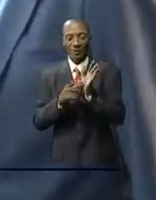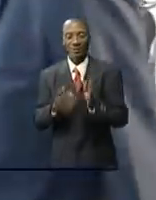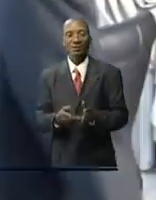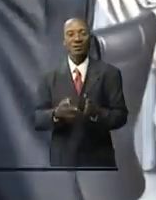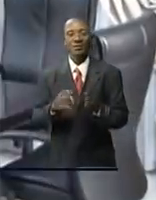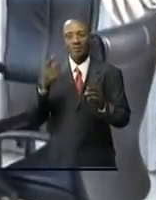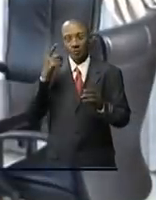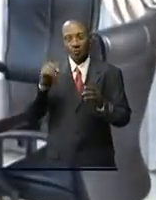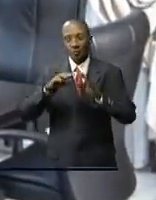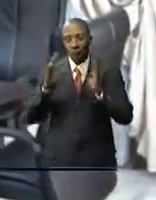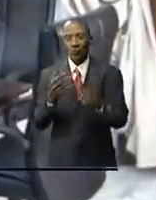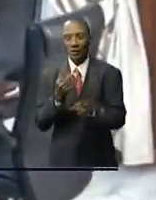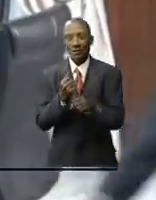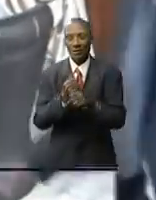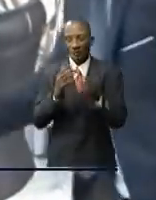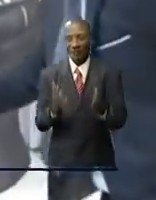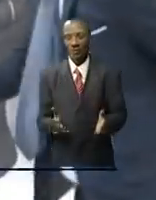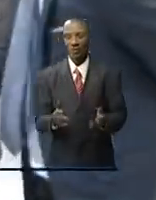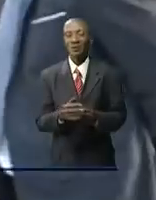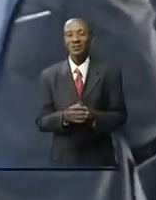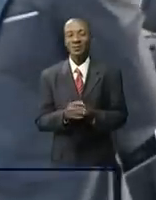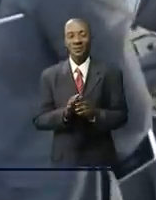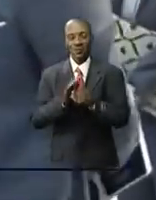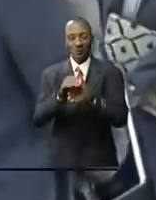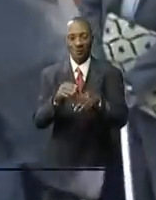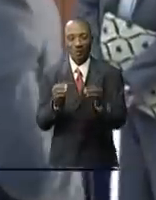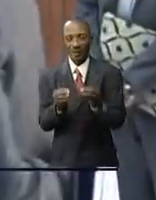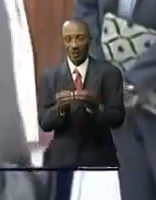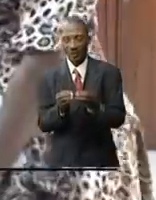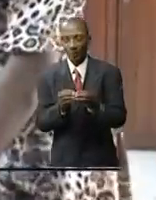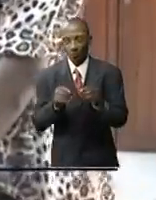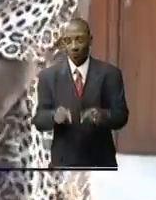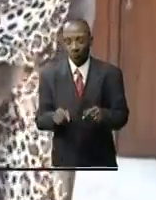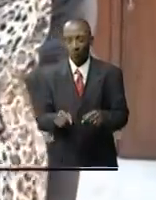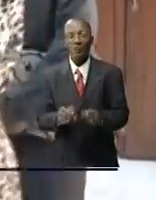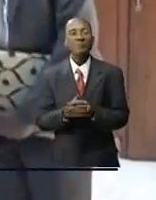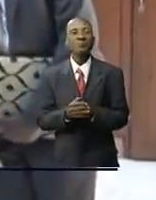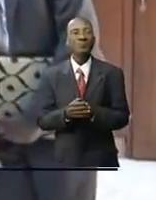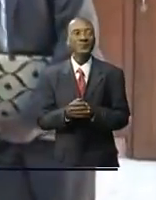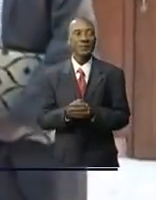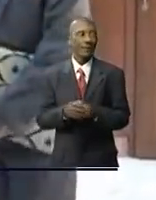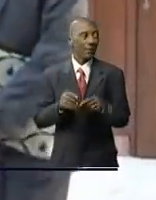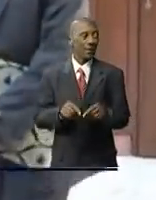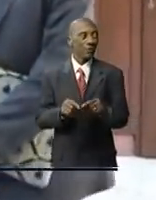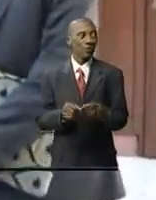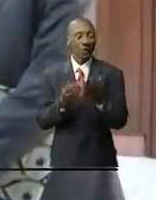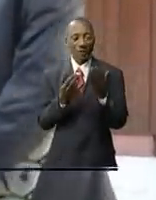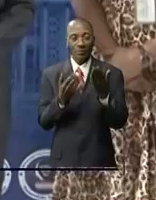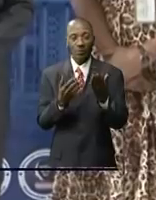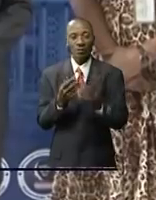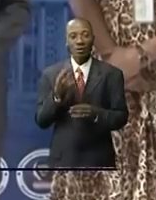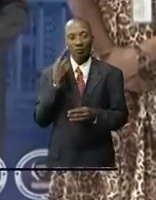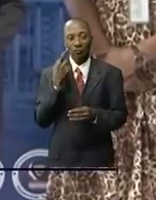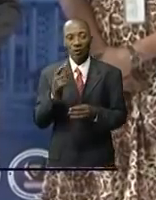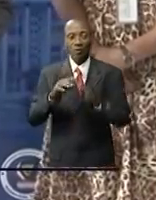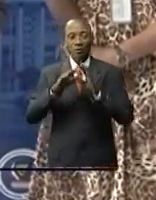il y a beaucoup d'incompréhension et il faudrait nécessairement que ce dialogue de haut niveau se tienne. Nous avons déjà